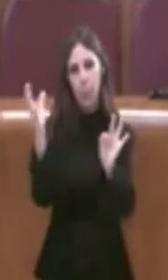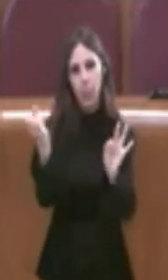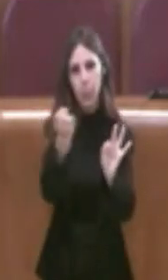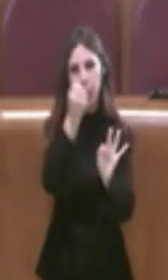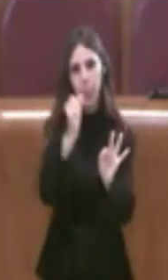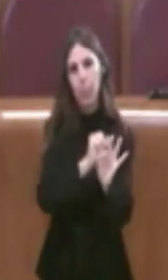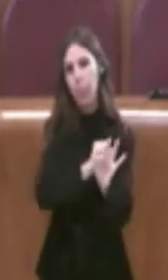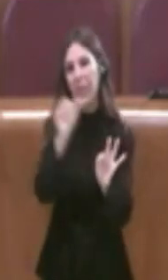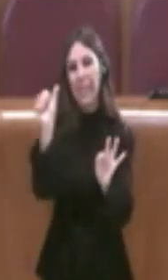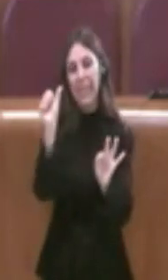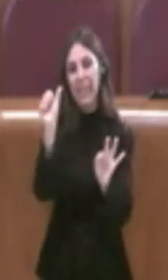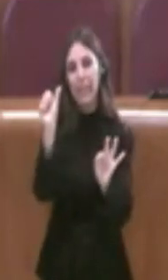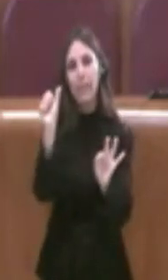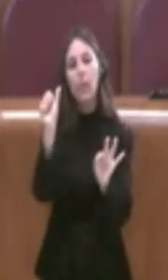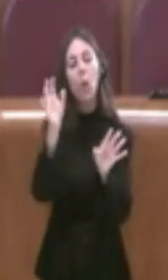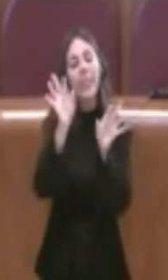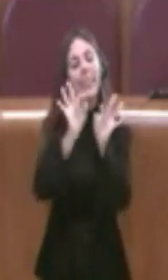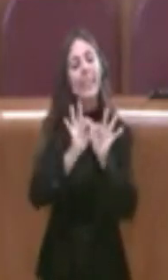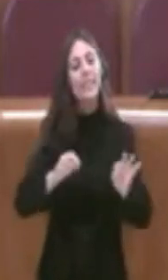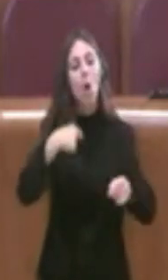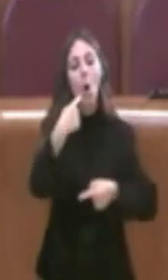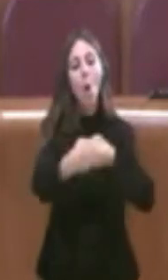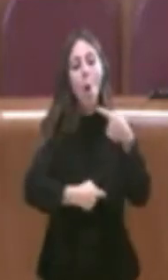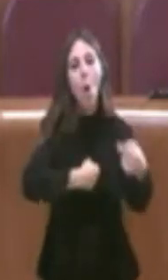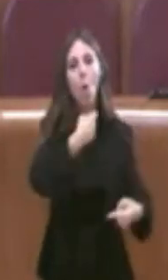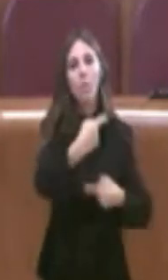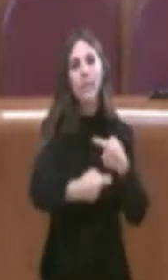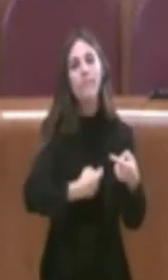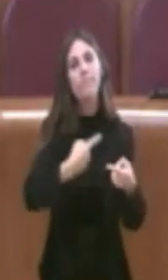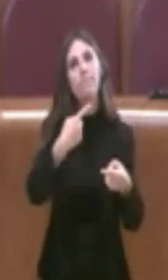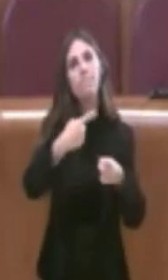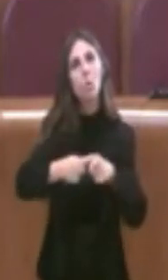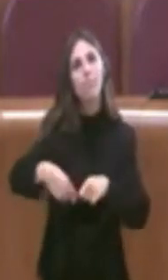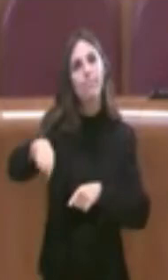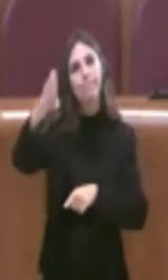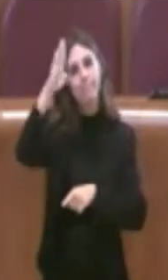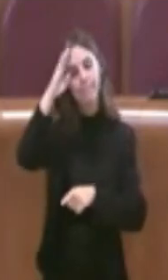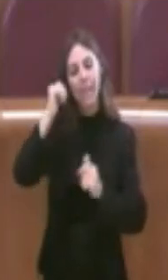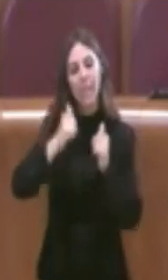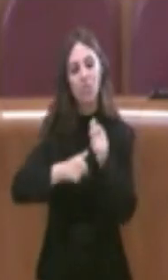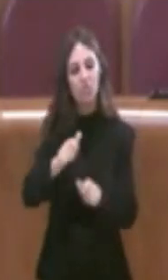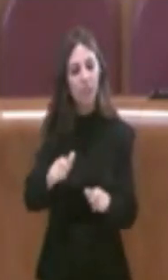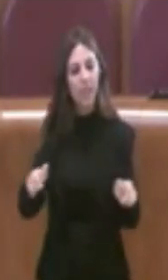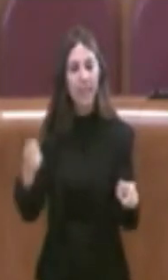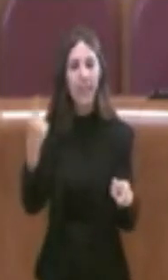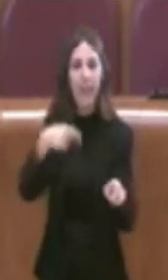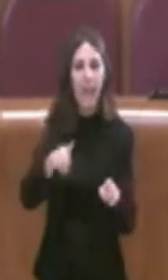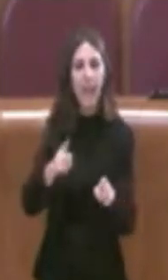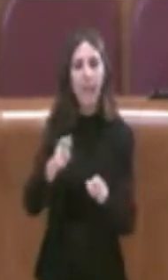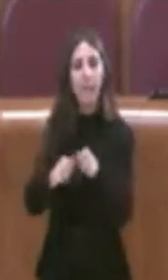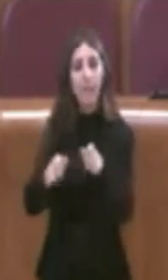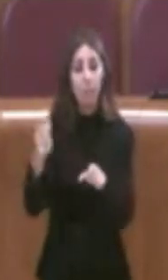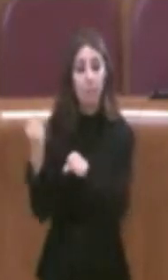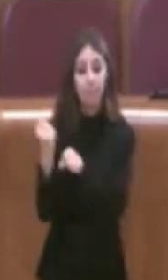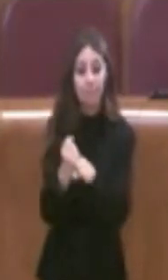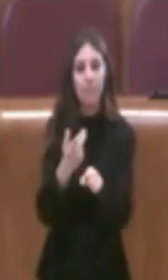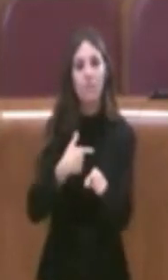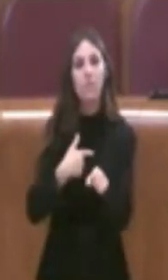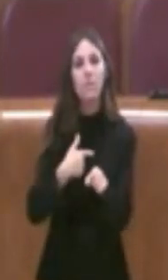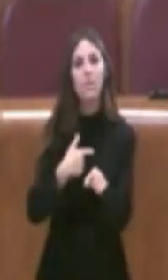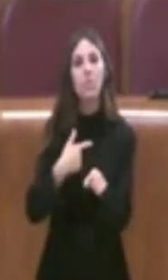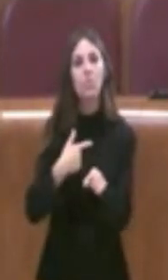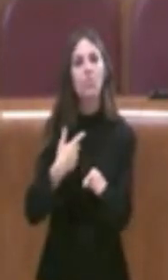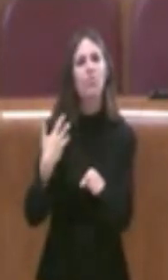per la disponibilità continua e attenta all'ascolto verso i cittadini e le loro rappresentanze. In questi cinque anni di